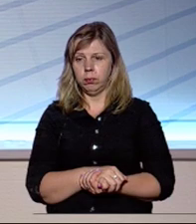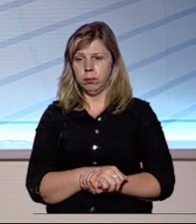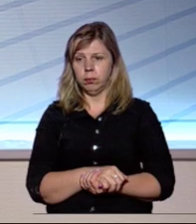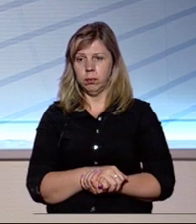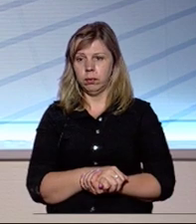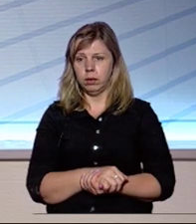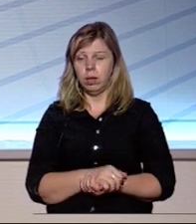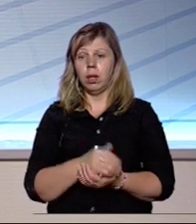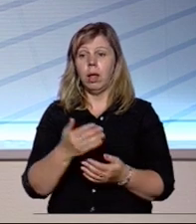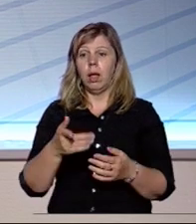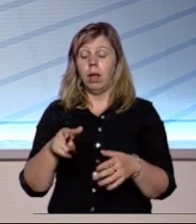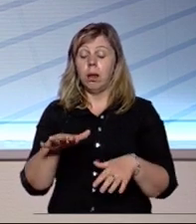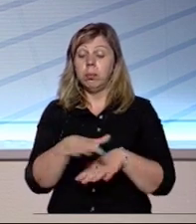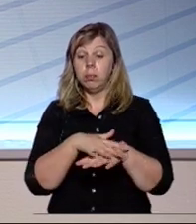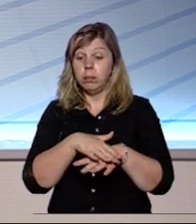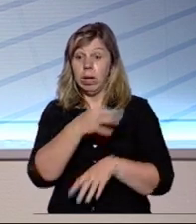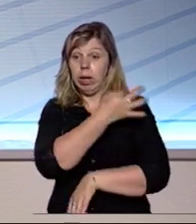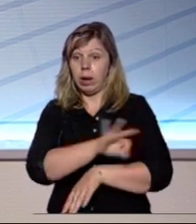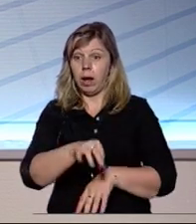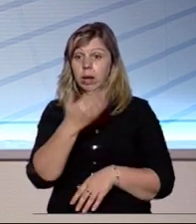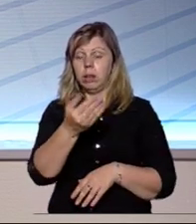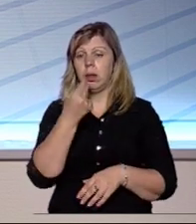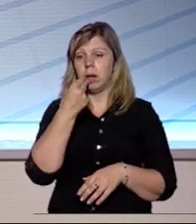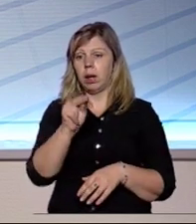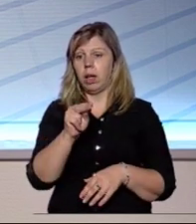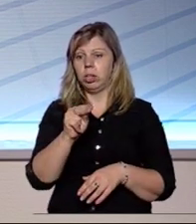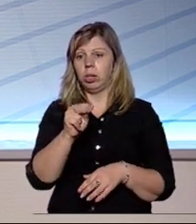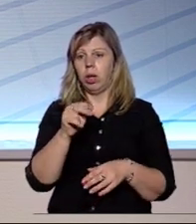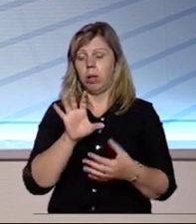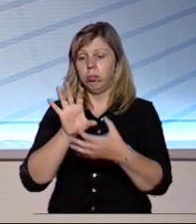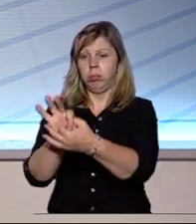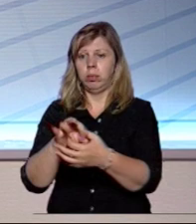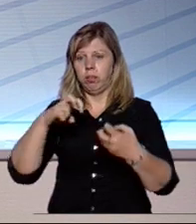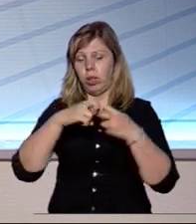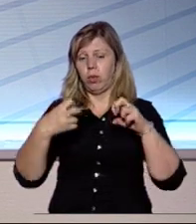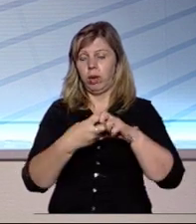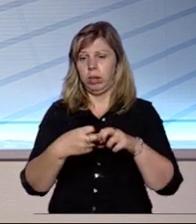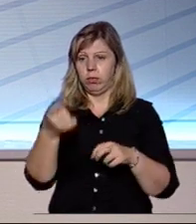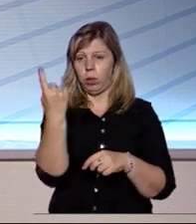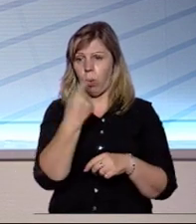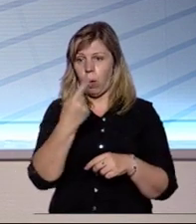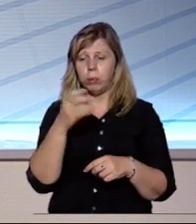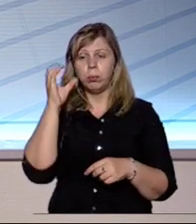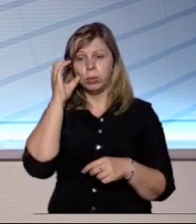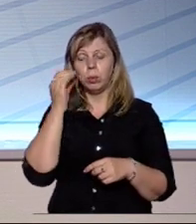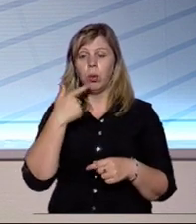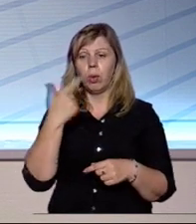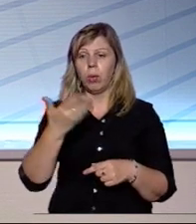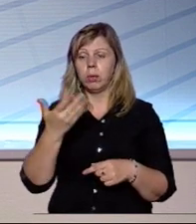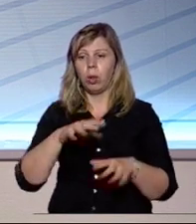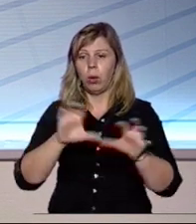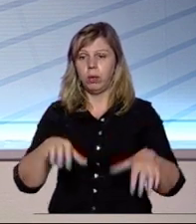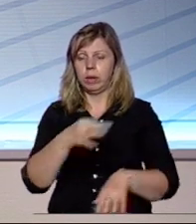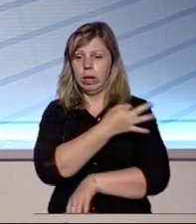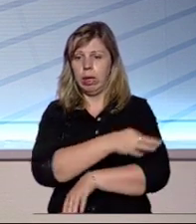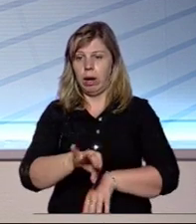До речі, мешканці Рахова кажуть, що їх краще приєднати до Івано-Франківської області. Пропоную послухати коментар голови